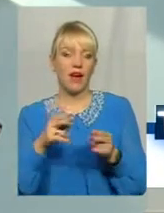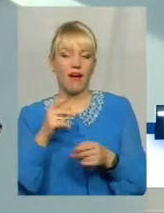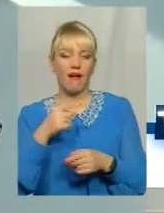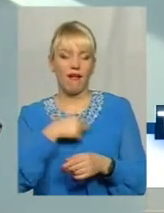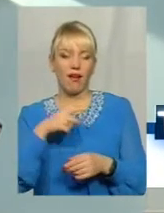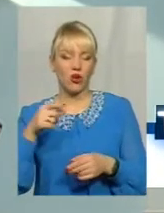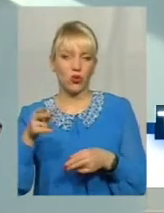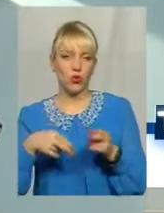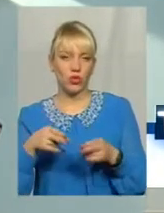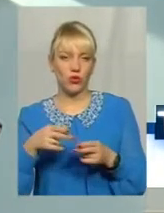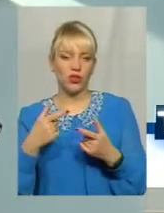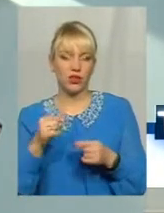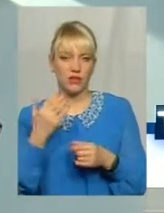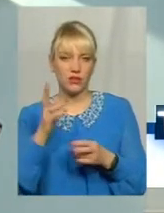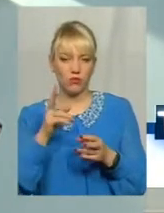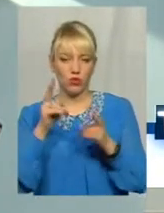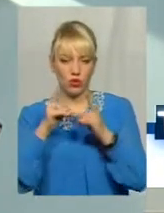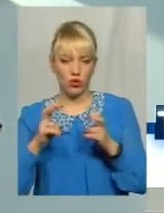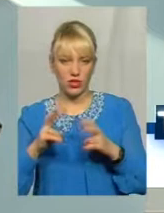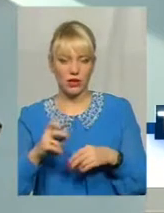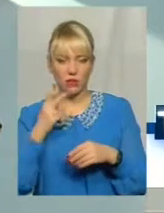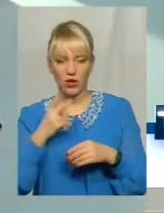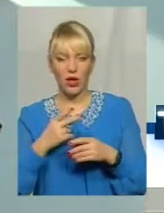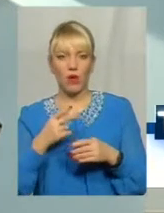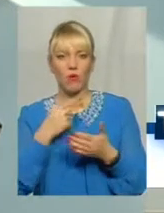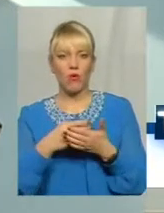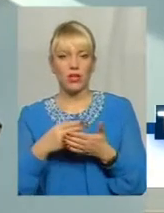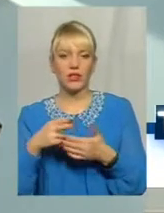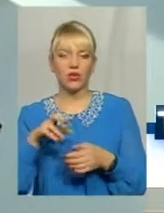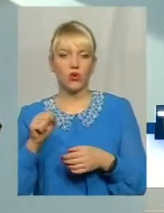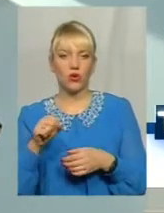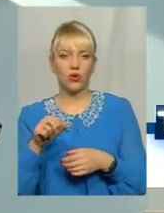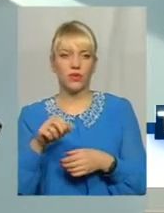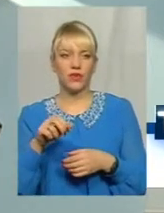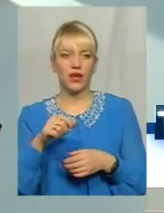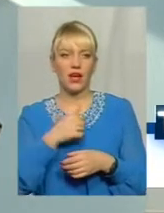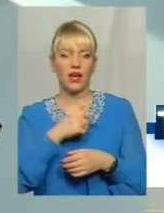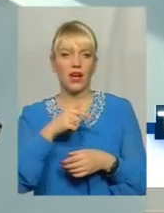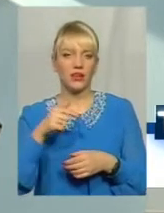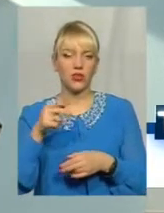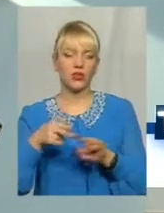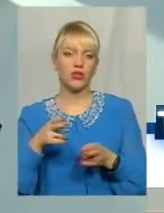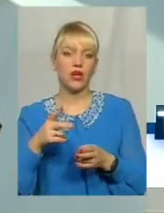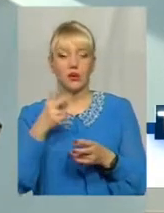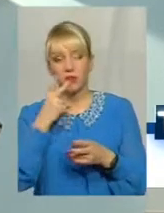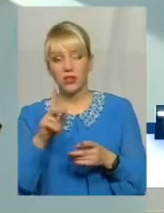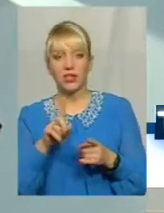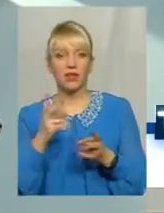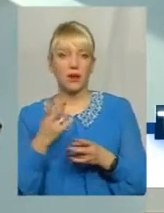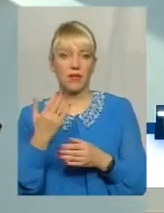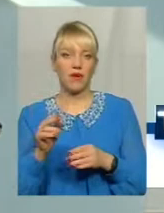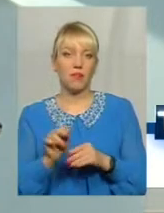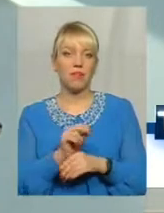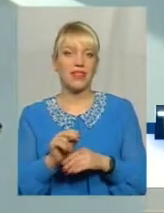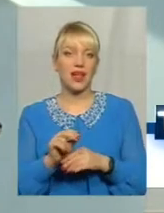зможуть оглянути, розглянути покази до коронарографії, записати вас, повідомити, які, скажімо, там потрібні будуть медикаменти, щоб ви знали. Щоб